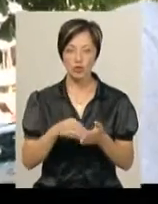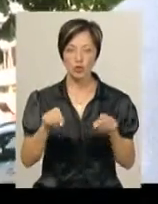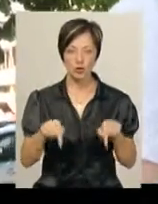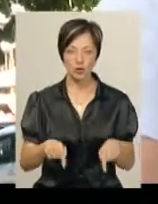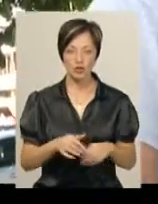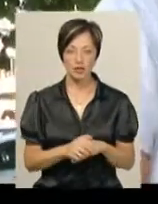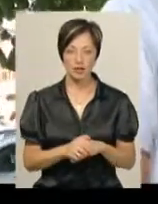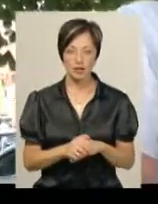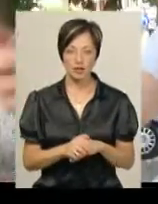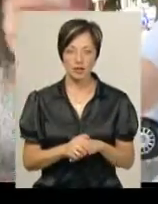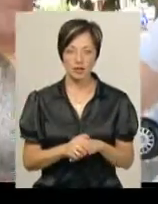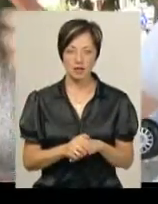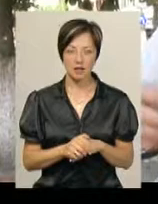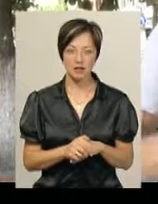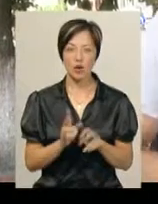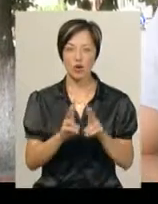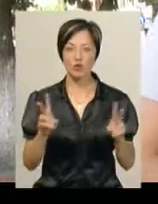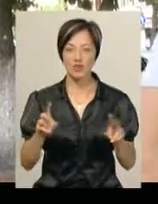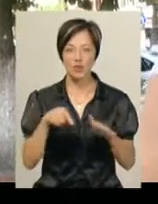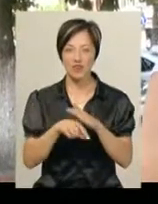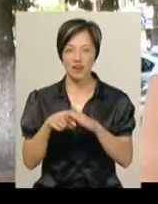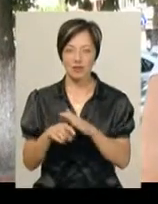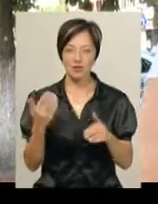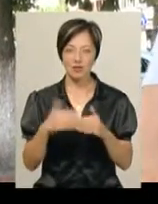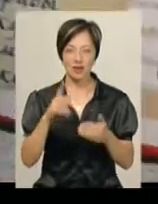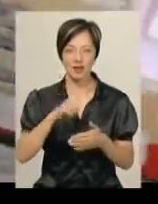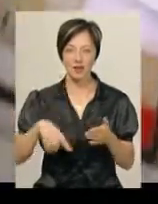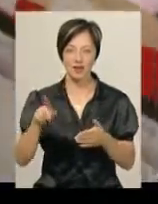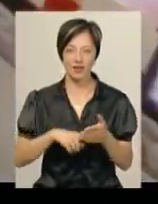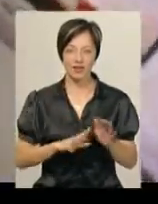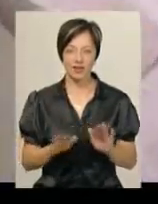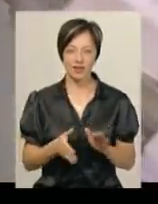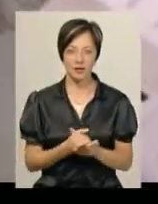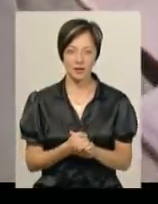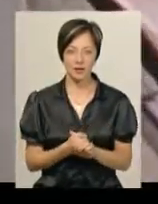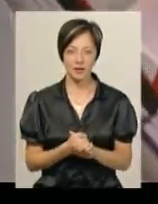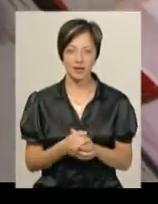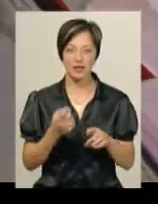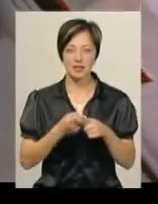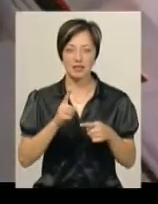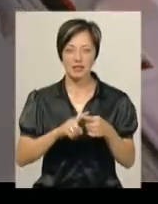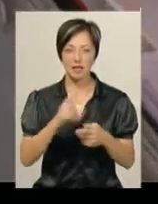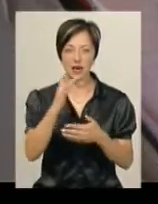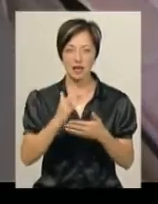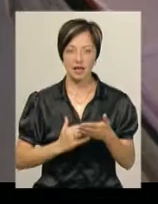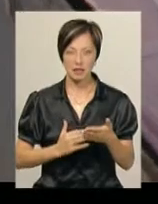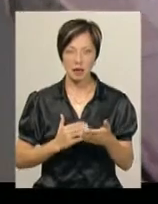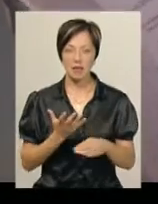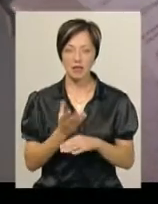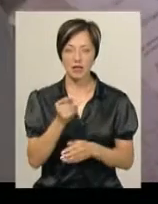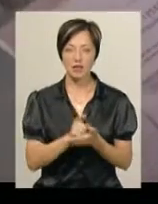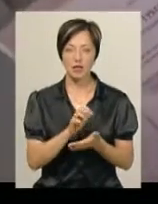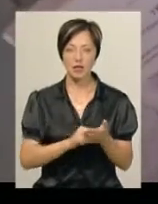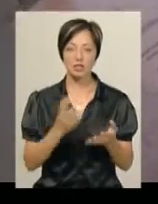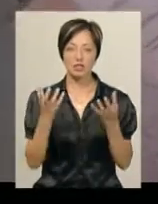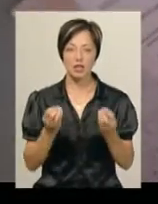«Ну, раз теж не десь купую. Ті, хто повтікали, то вже не навіряю». «Це витяг з реєстру платної податки. Це є